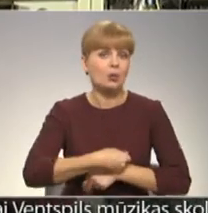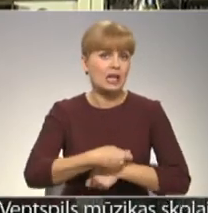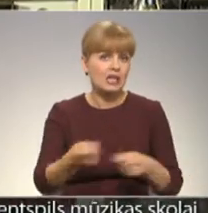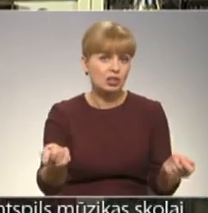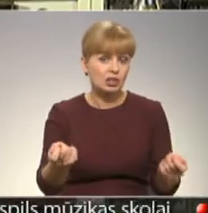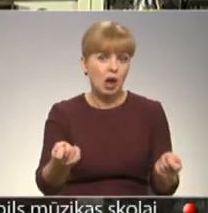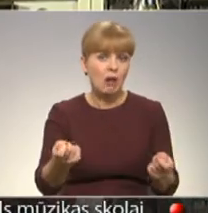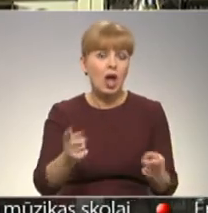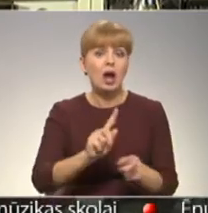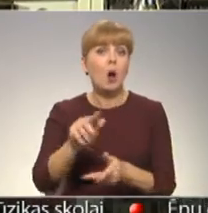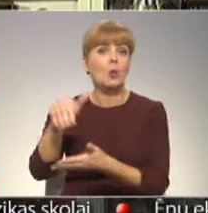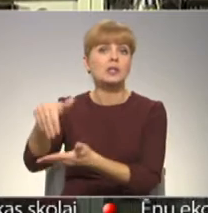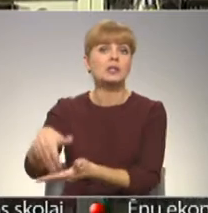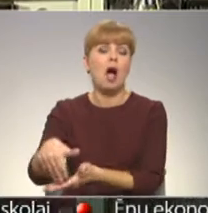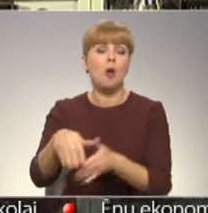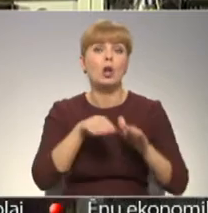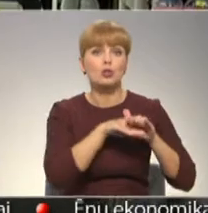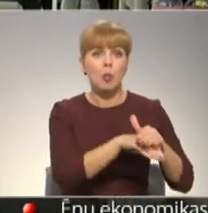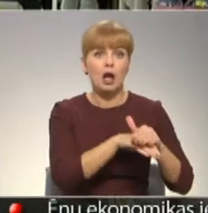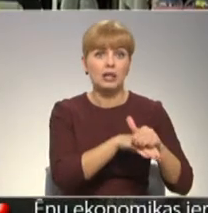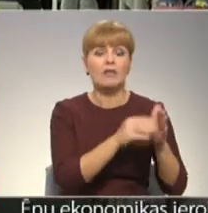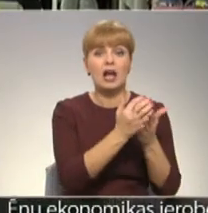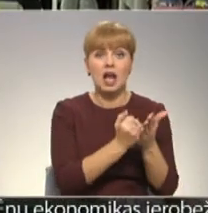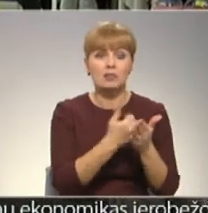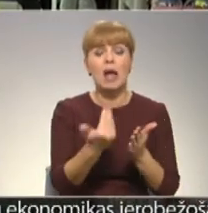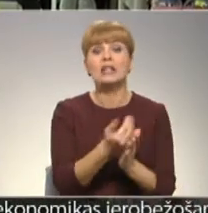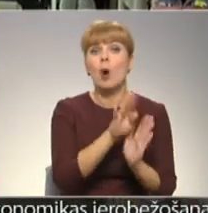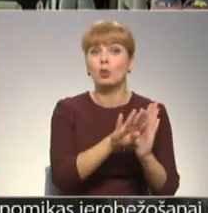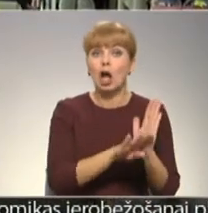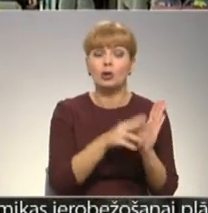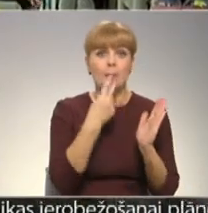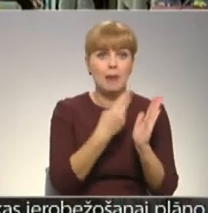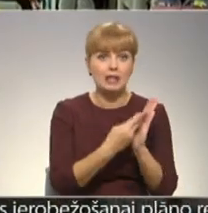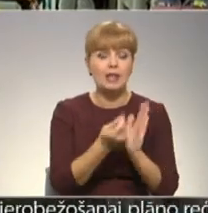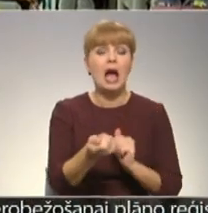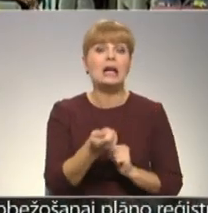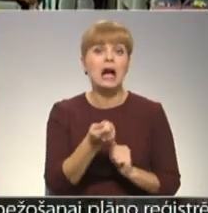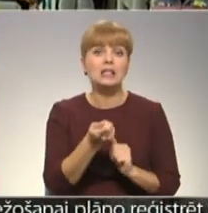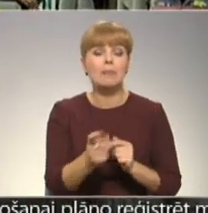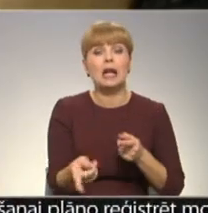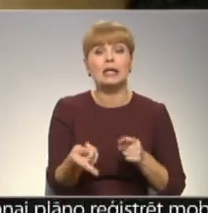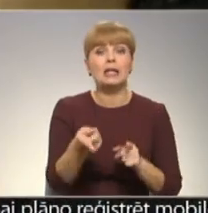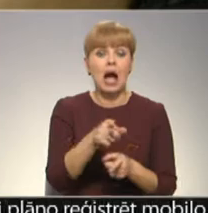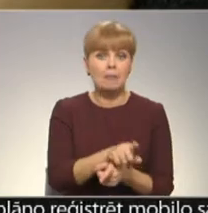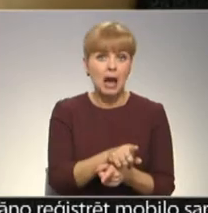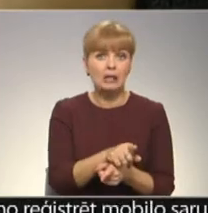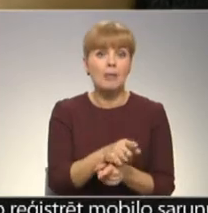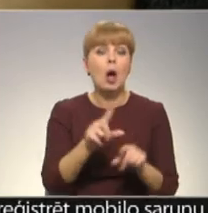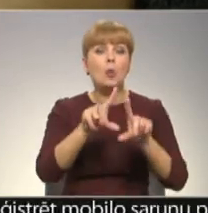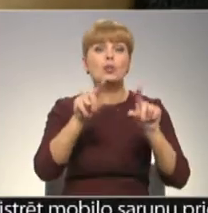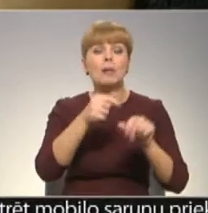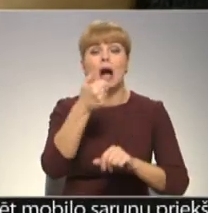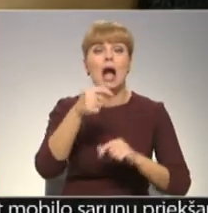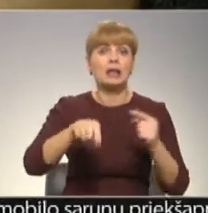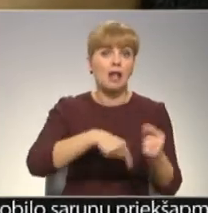Viss stāv kaut kur noliktavās rezervē. Jaunie noteikumi paradis, ka kasas aparāta jāmaina atkarībā un uzņēmuma gada apgrozījuma.